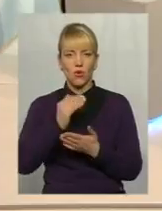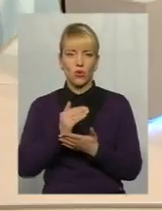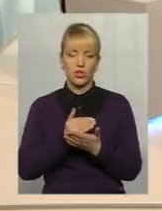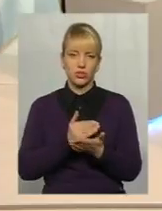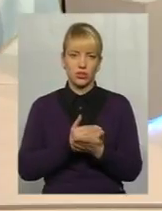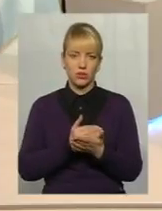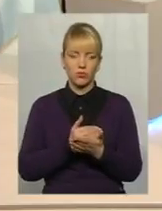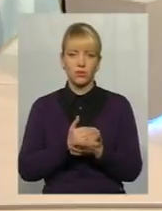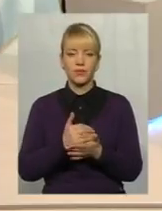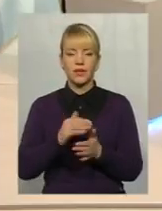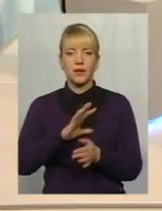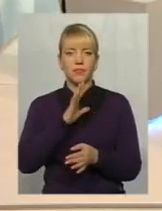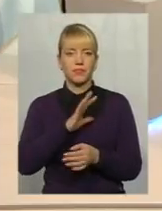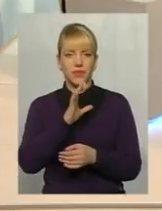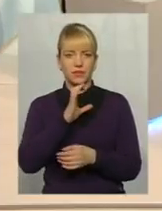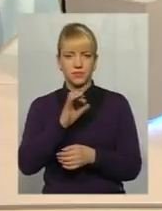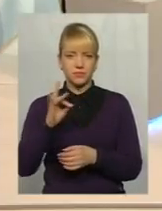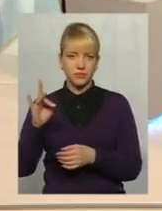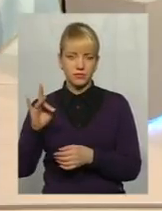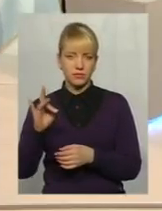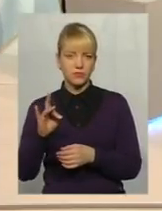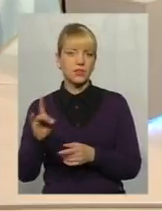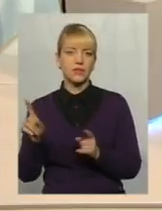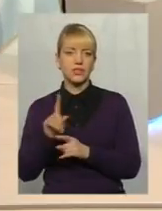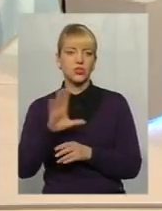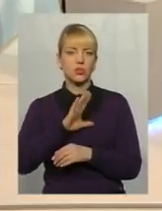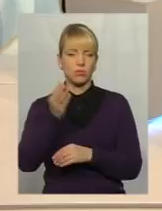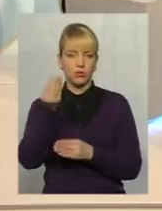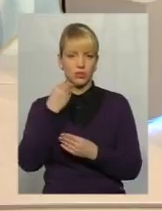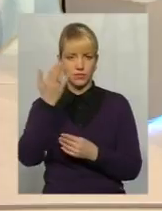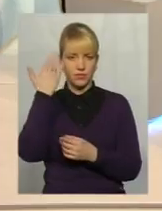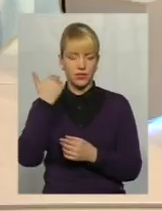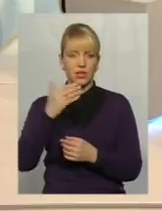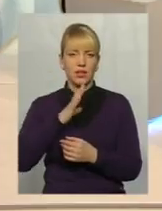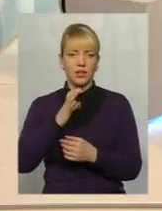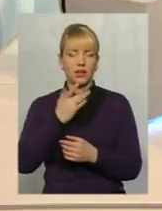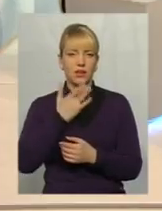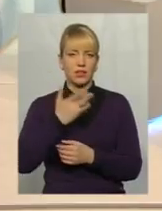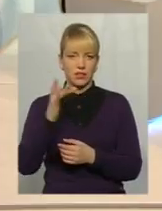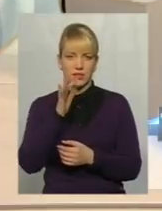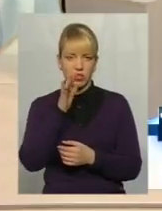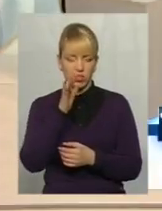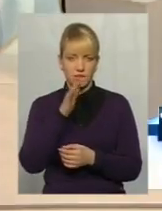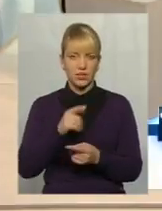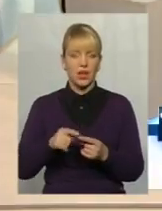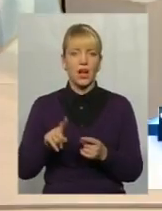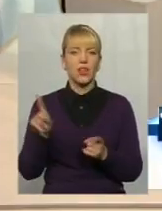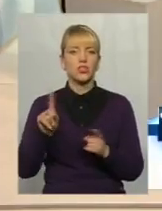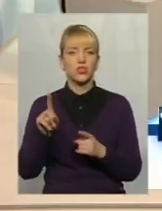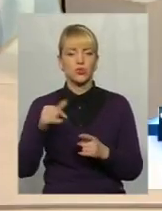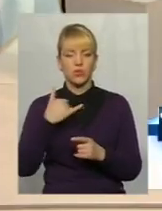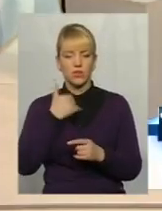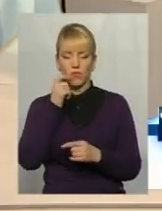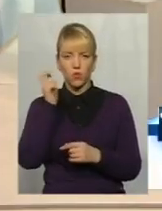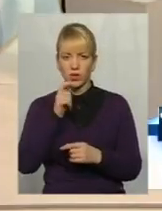все, що нам було нав'язане радянським часом, а ще й тому, що в нас в